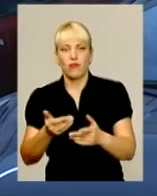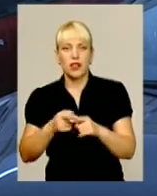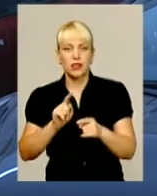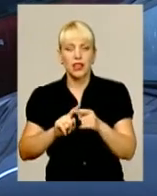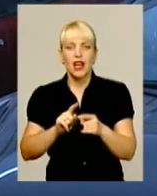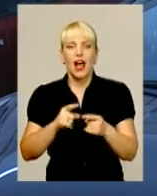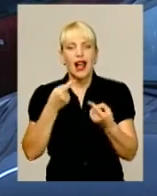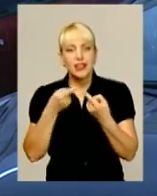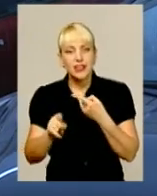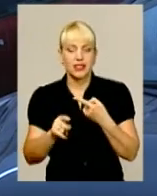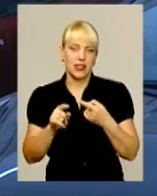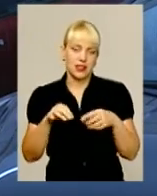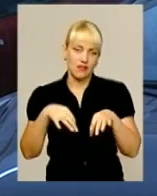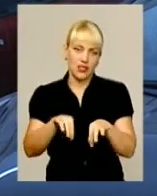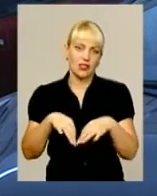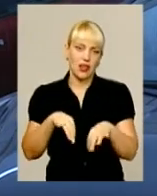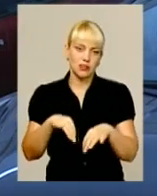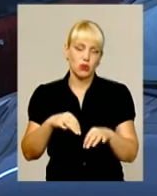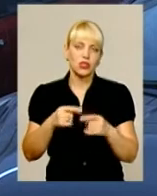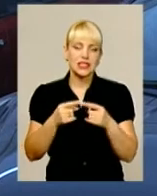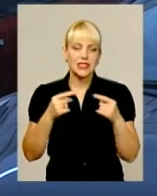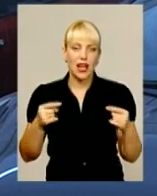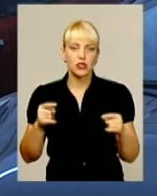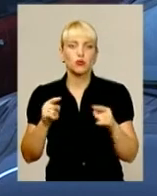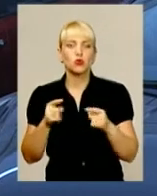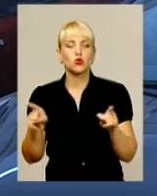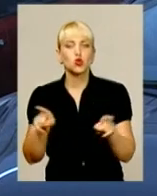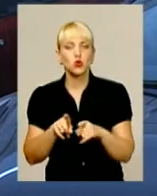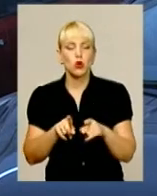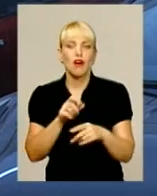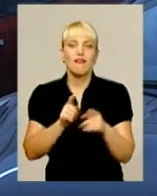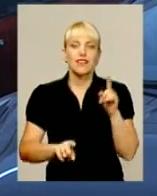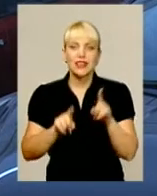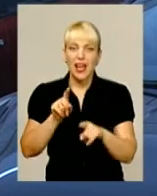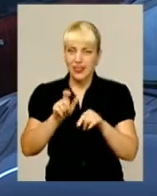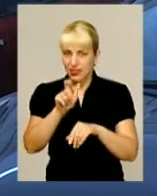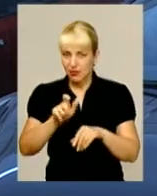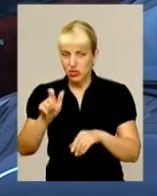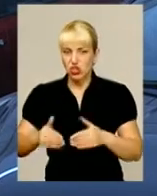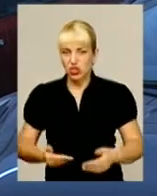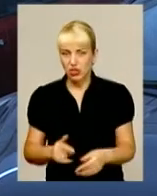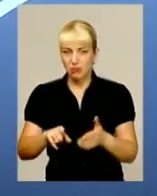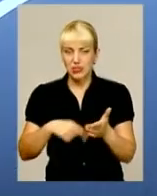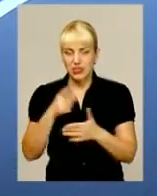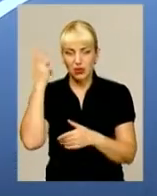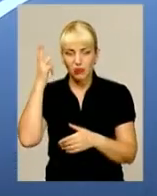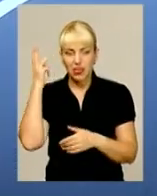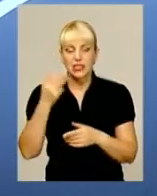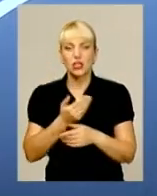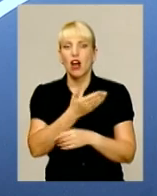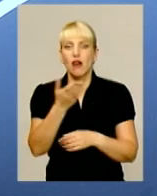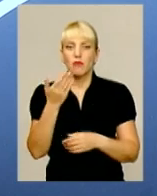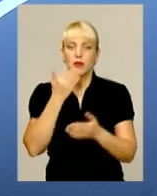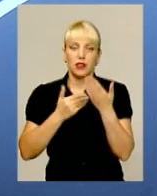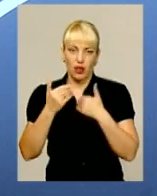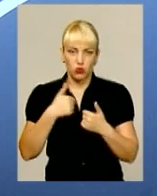транспортний засіб. Тому що у деяких мешканців, жителів міста Хмельницького, вони задають нам